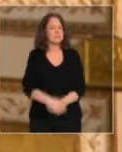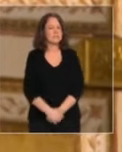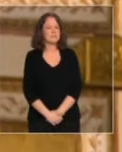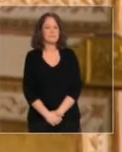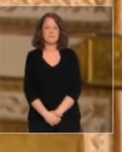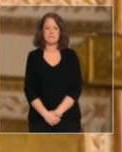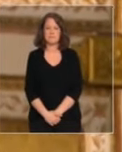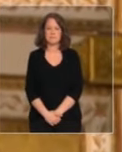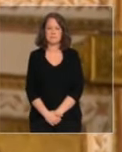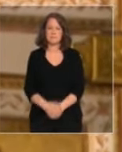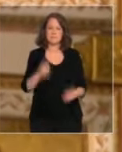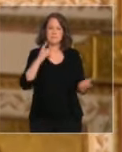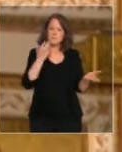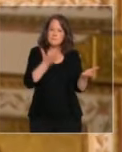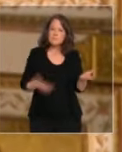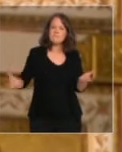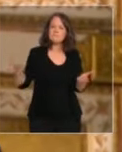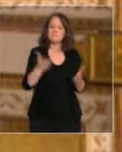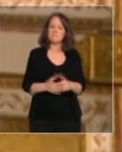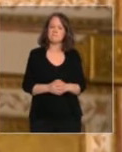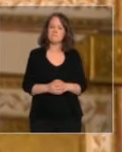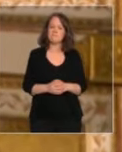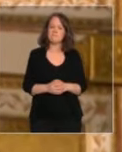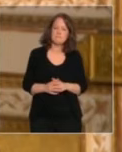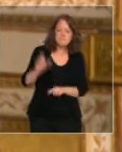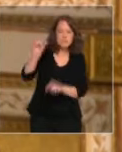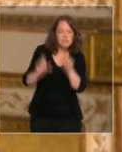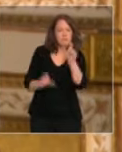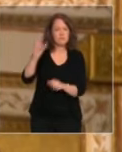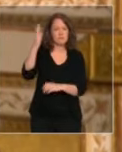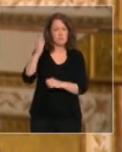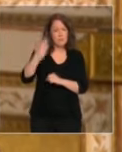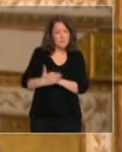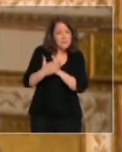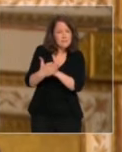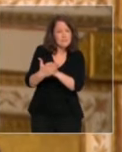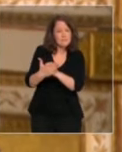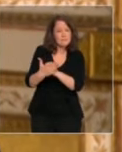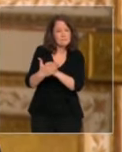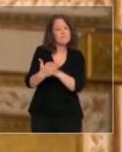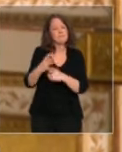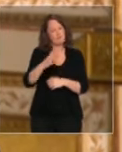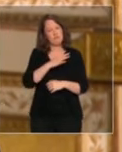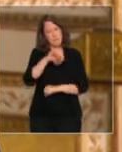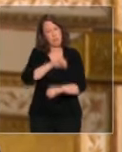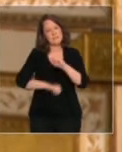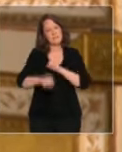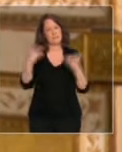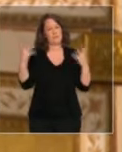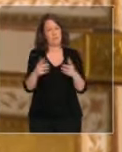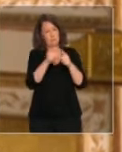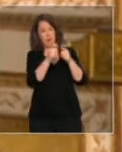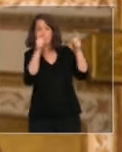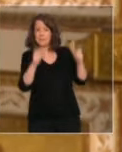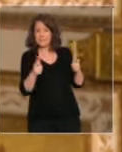Pour tous ceux qui doivent être aidés durant cette période, les mesures de chômage partiel pour les salariés et de